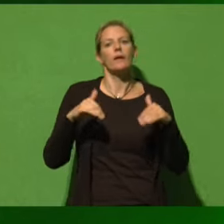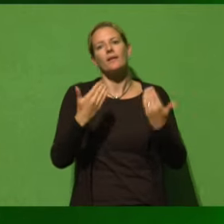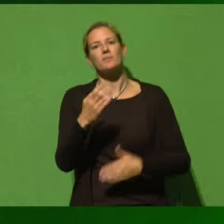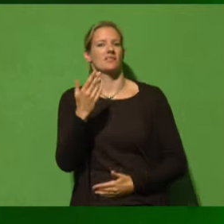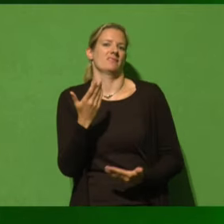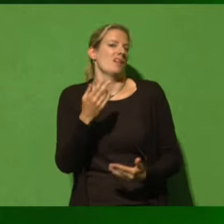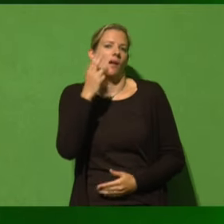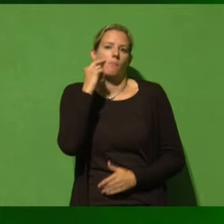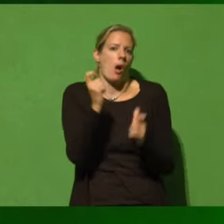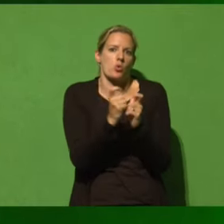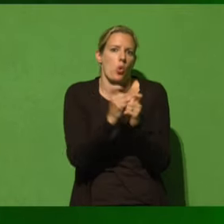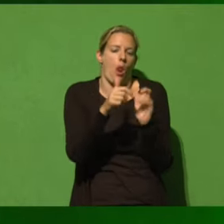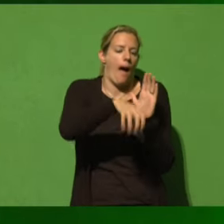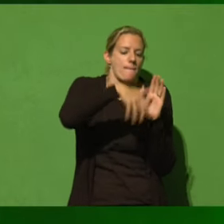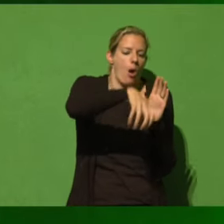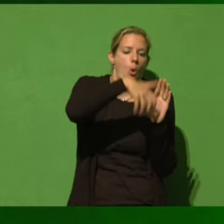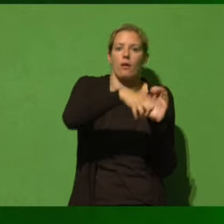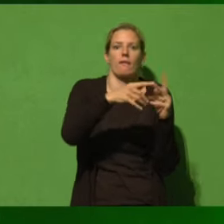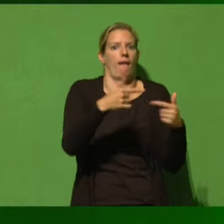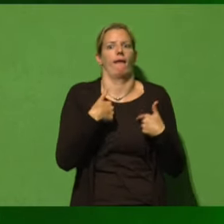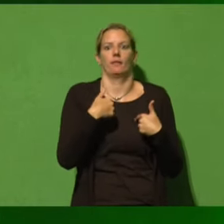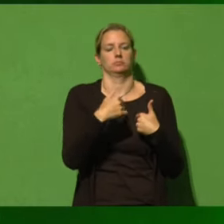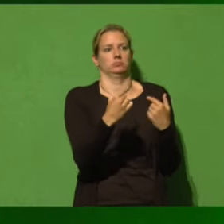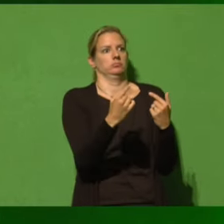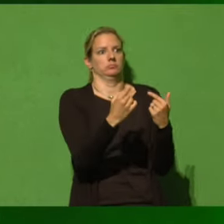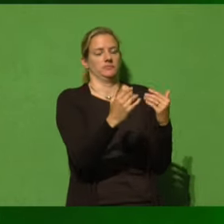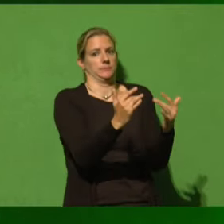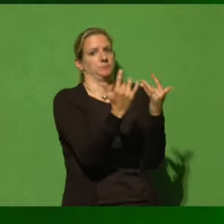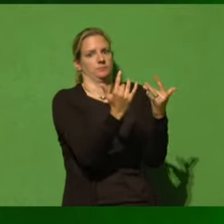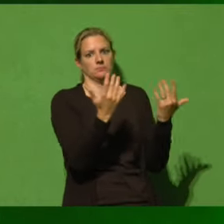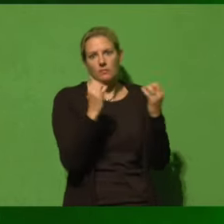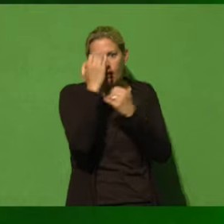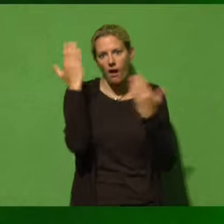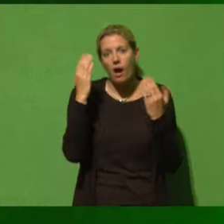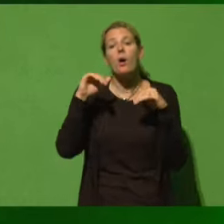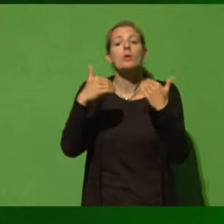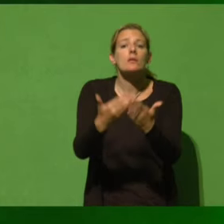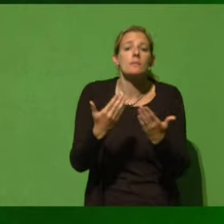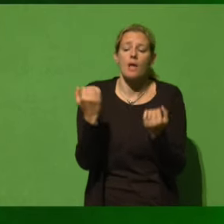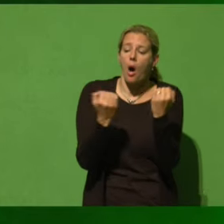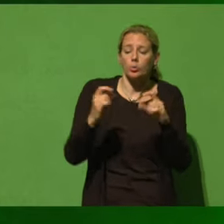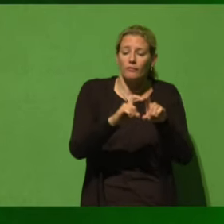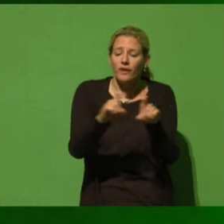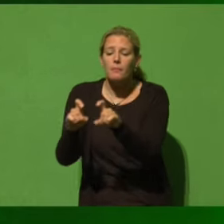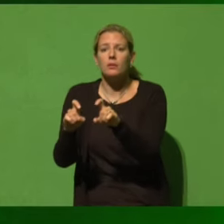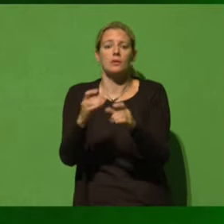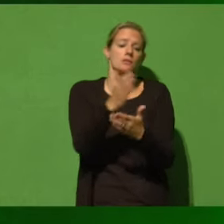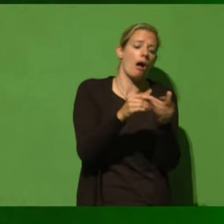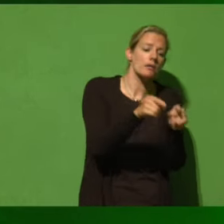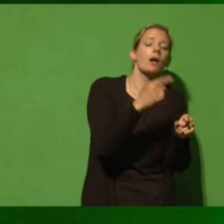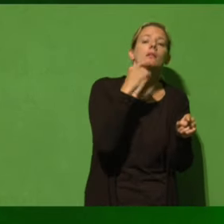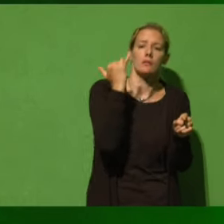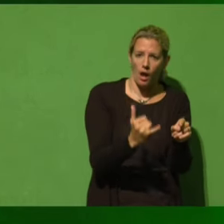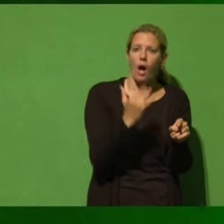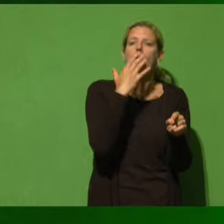natürlich unser Gegner ist. Und es gibt Autokonzerne, wo Teile davon Hybridautos produzieren wollen, wo Teile davon